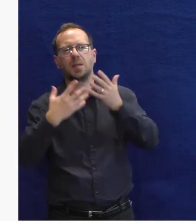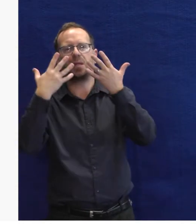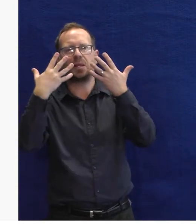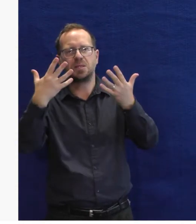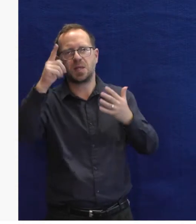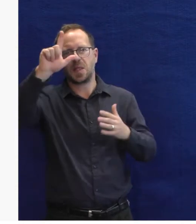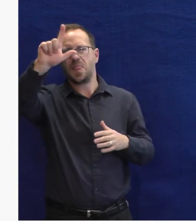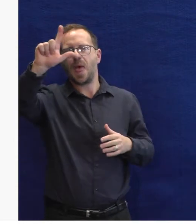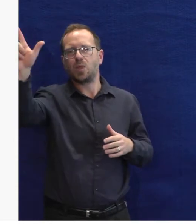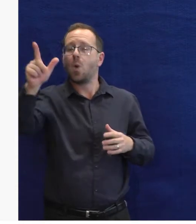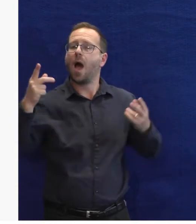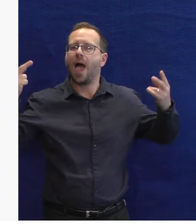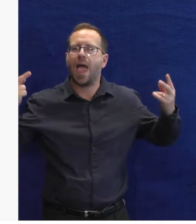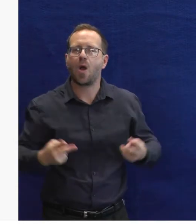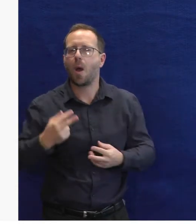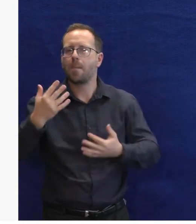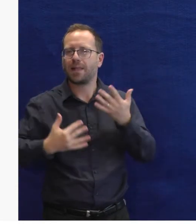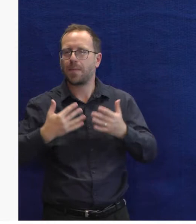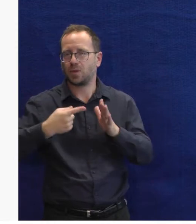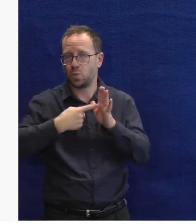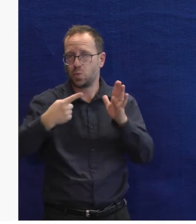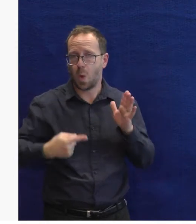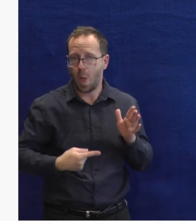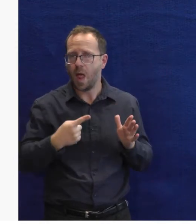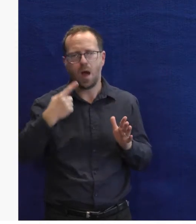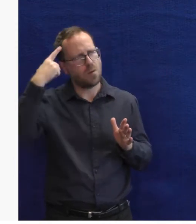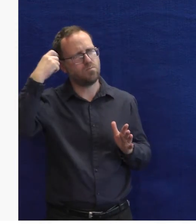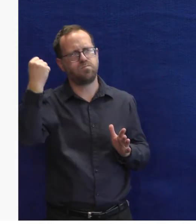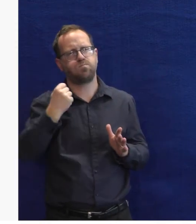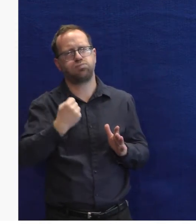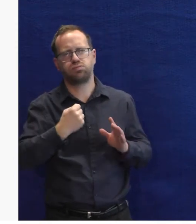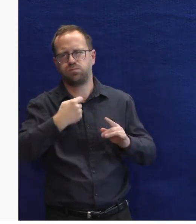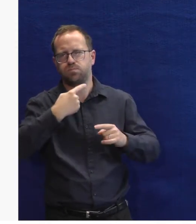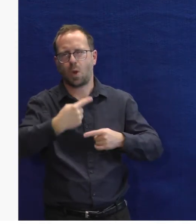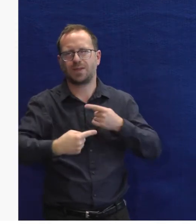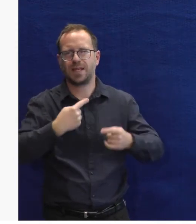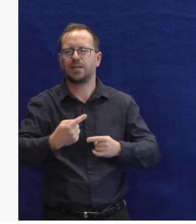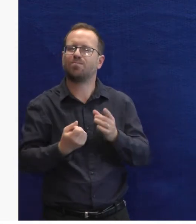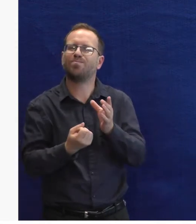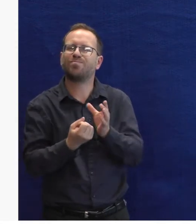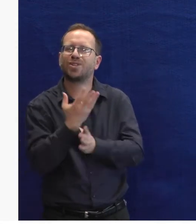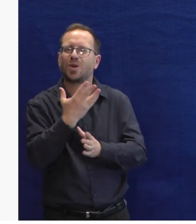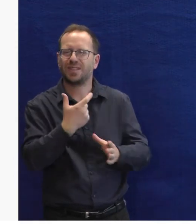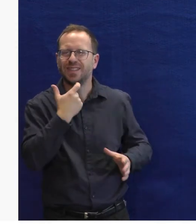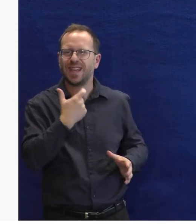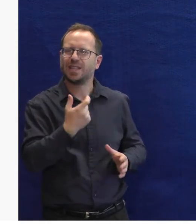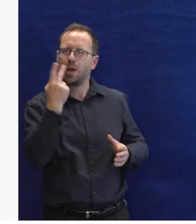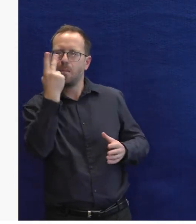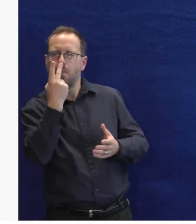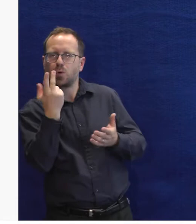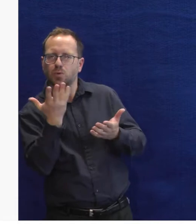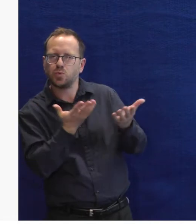být 4x7 na druhou. A on opravdu z tohohle vyseparuje jenom tu matematickou úlohu a zodpoví. To je takzvaný nature language processing,